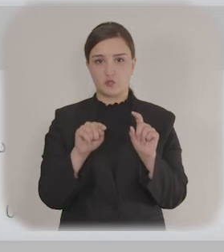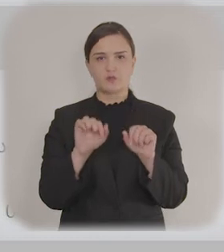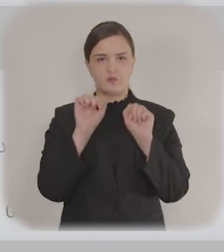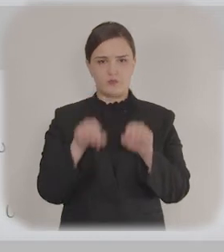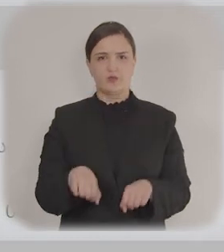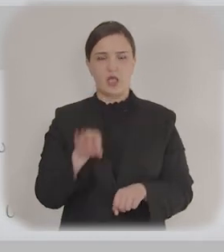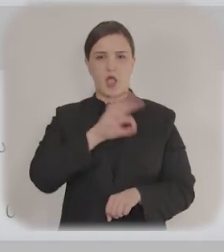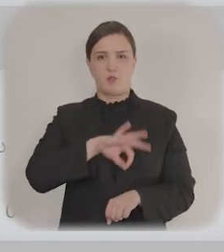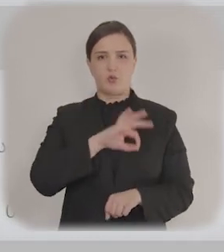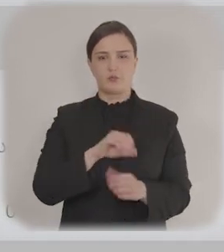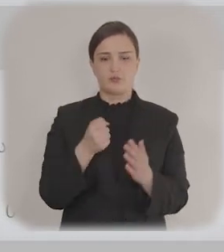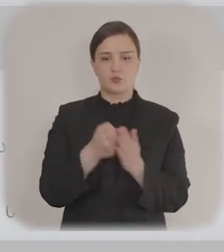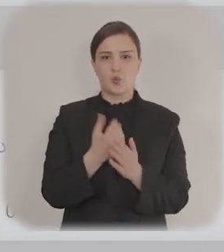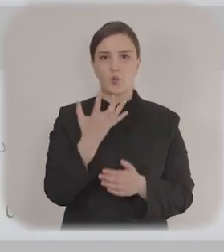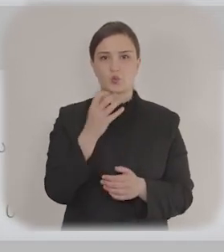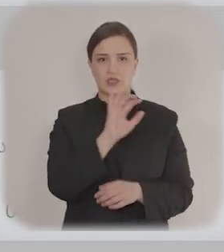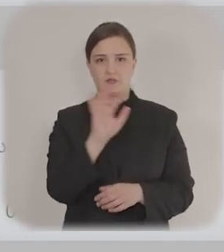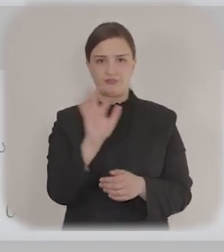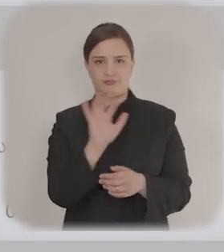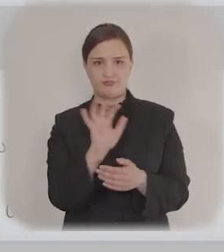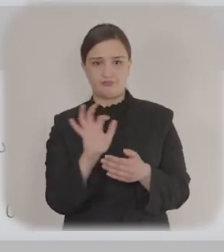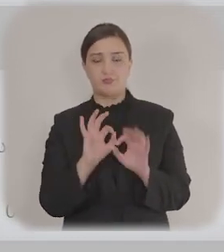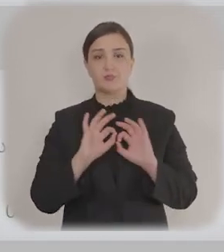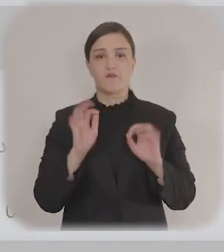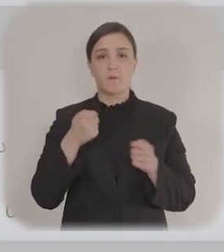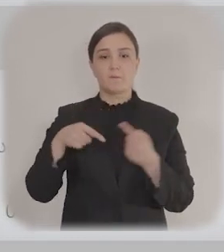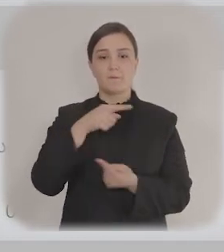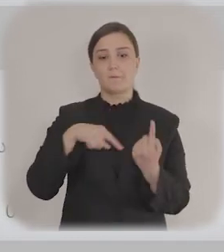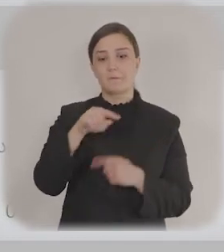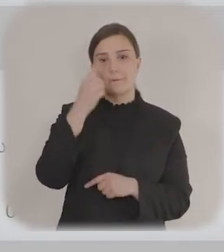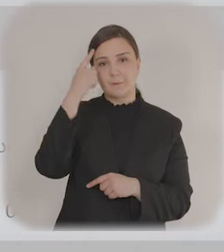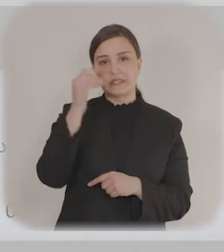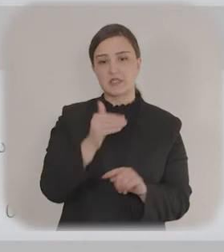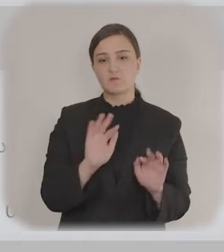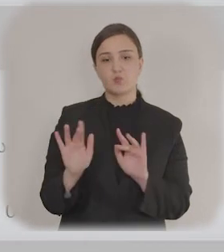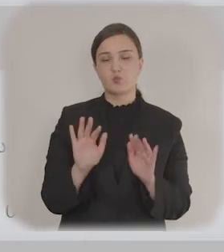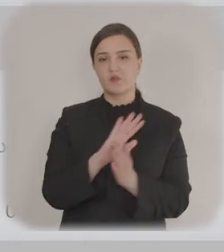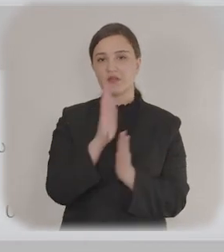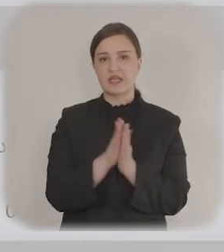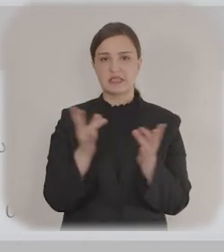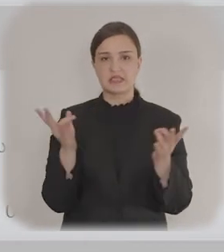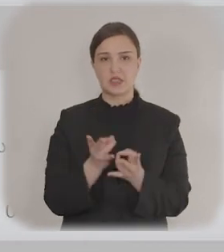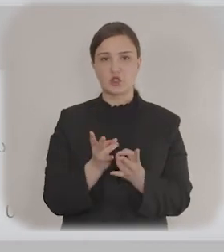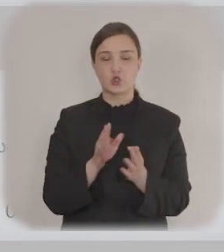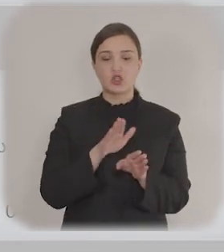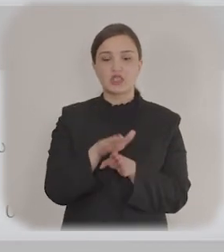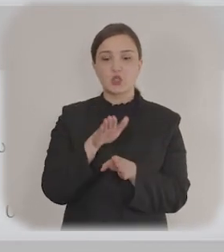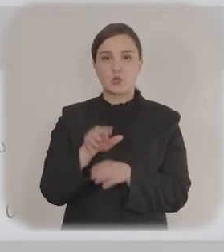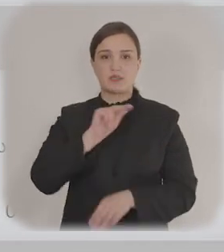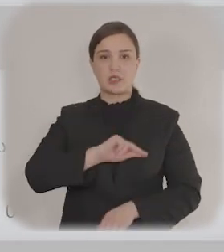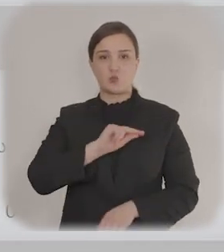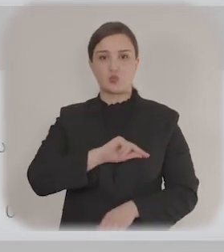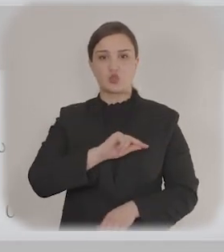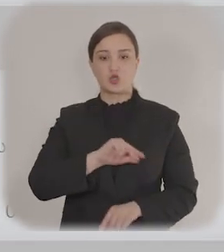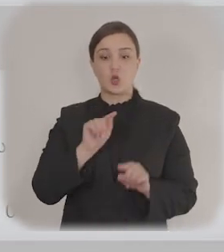resurslarınızla biznesin fəaliyyəti üçün lazım olan bütün aktivləri, yerinə yetirilməsi planlaşdılan işləri təsvir edin.